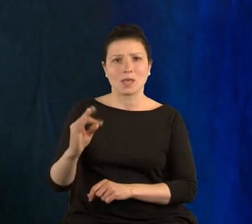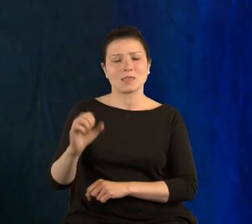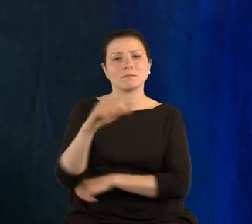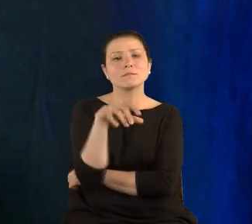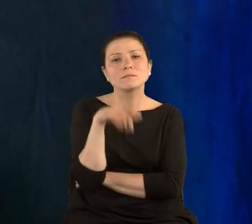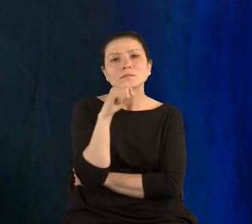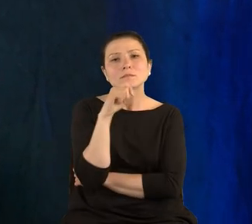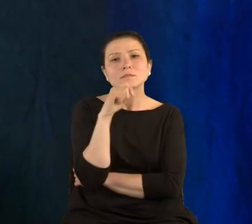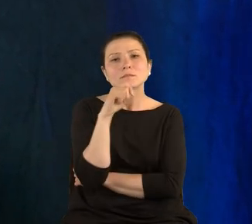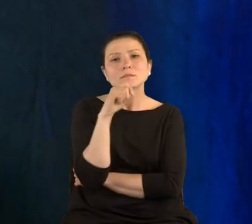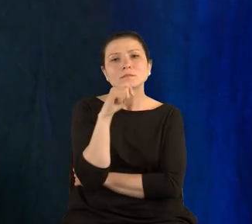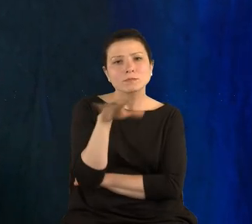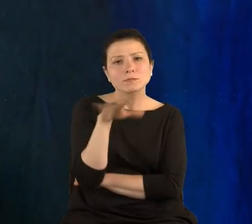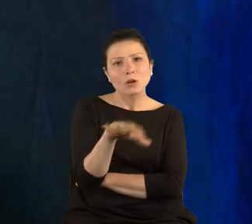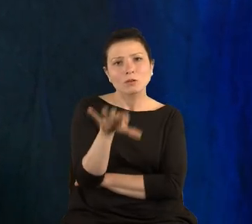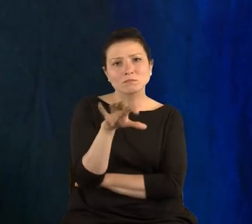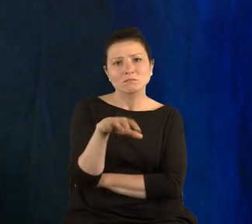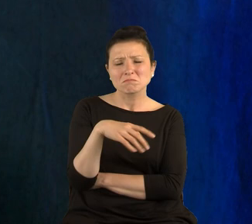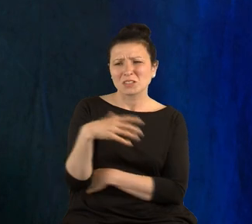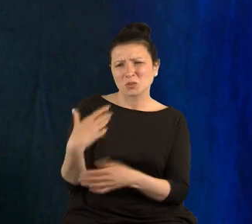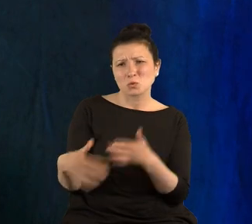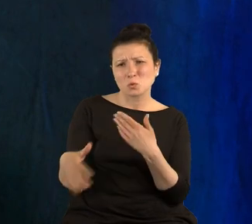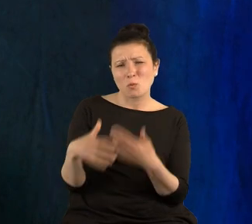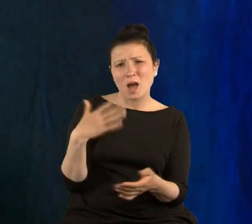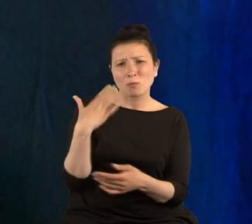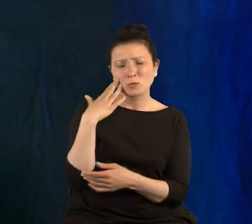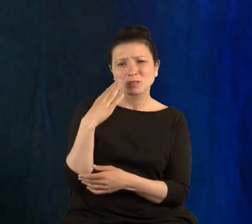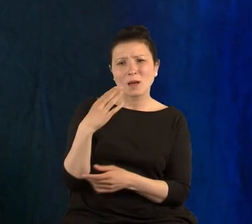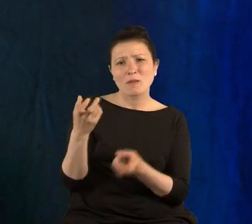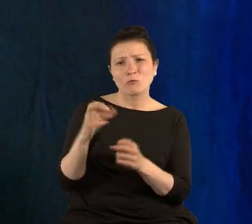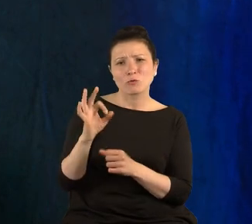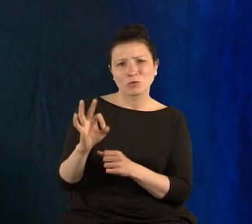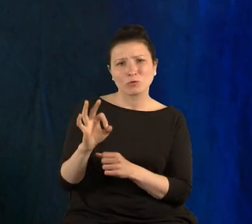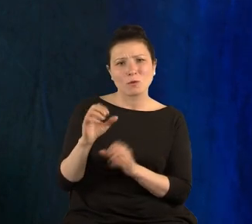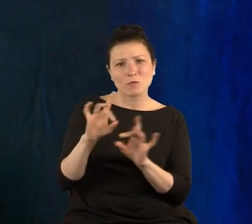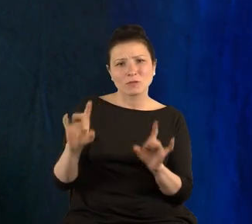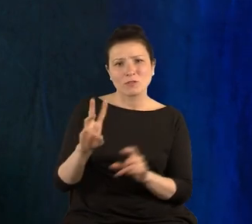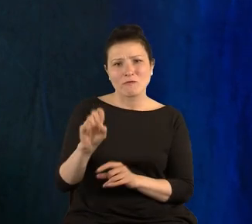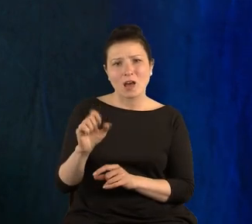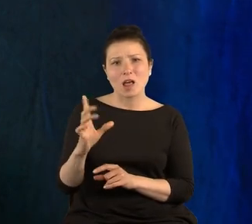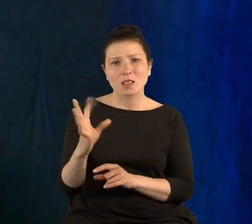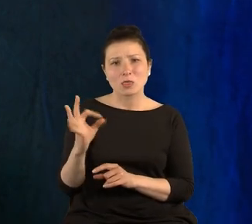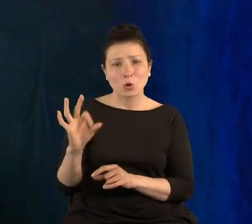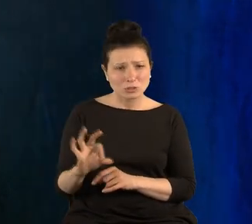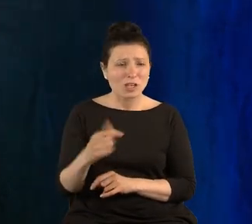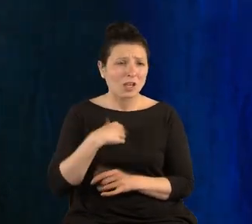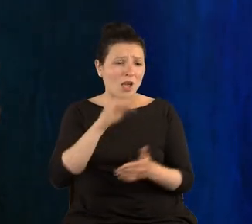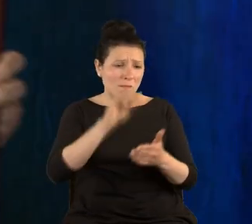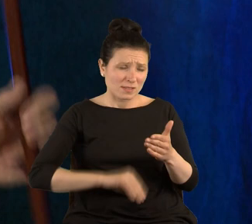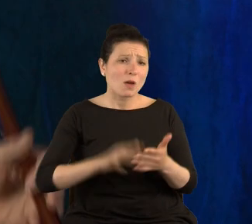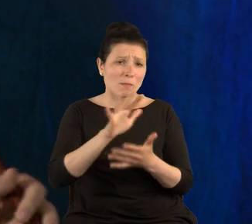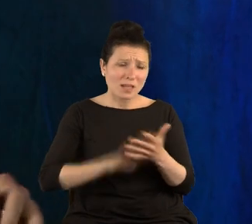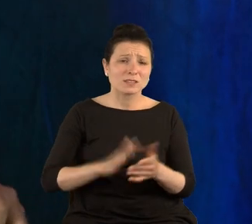Nie znam dobrze twórczości profesora Waltosia. Pisałem tekst, jak profesor Nowakowski